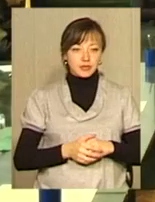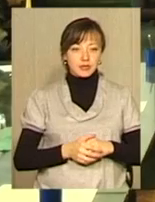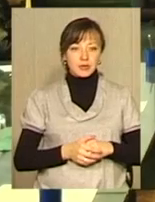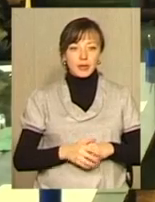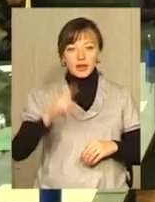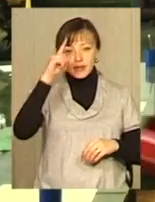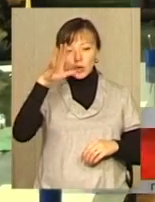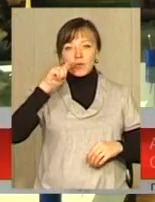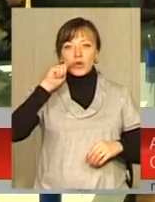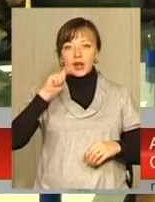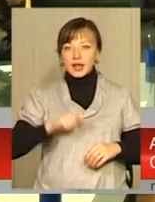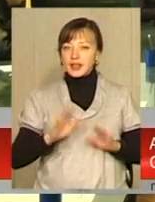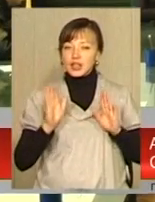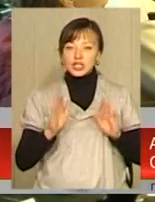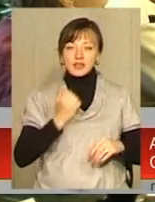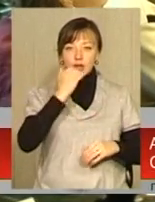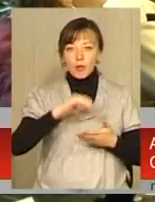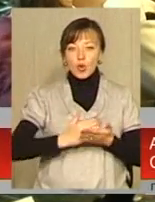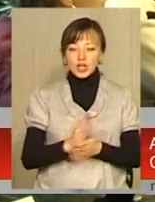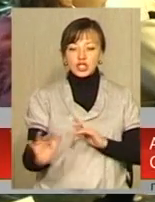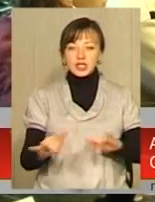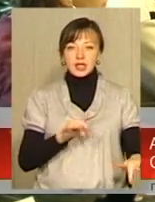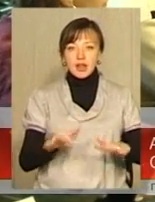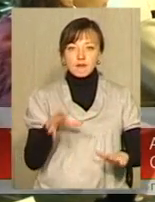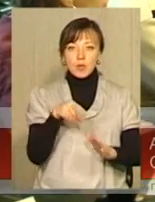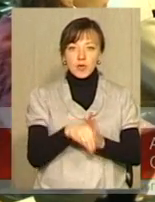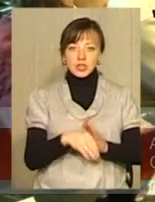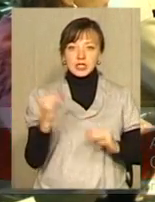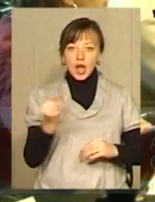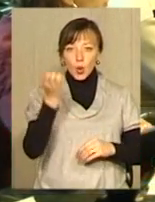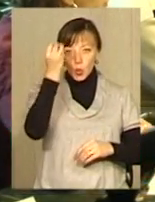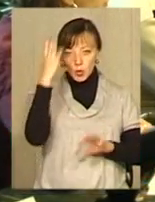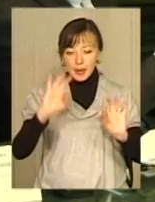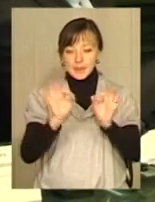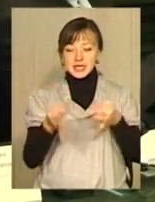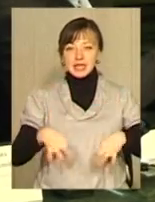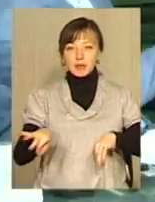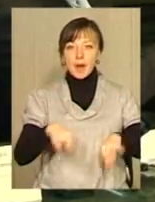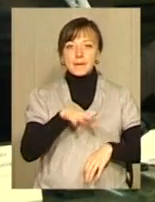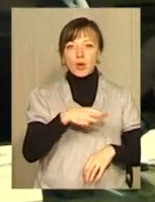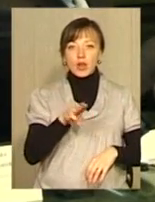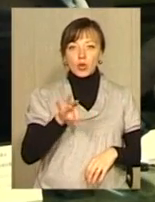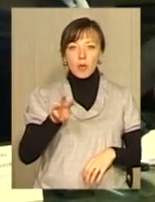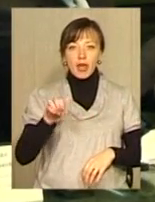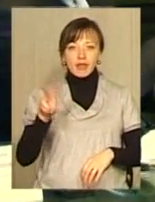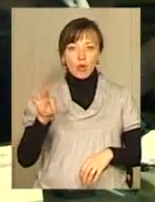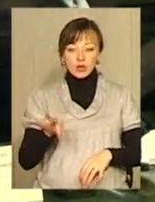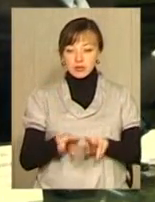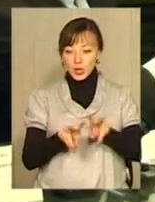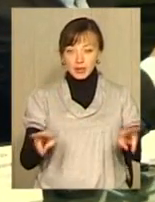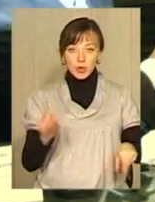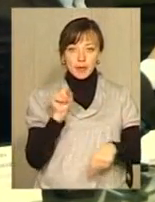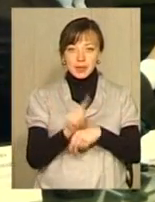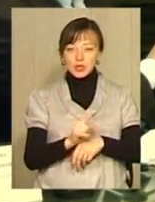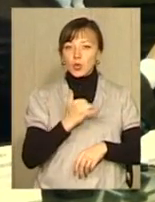Відомий в Україні не лише завдяки політичній діяльності і впровадженням цікавих культурно-мистецьких проєктів, Микола Томенко з подібною місією в нашому